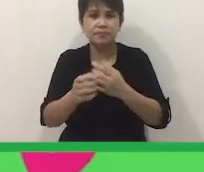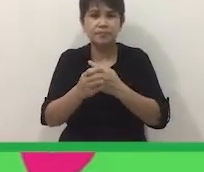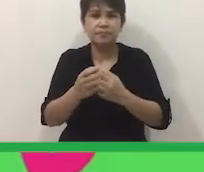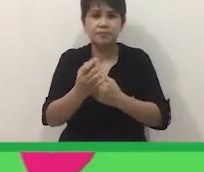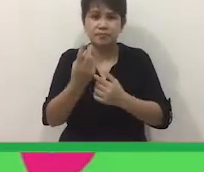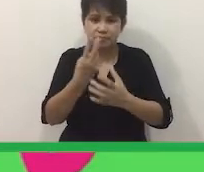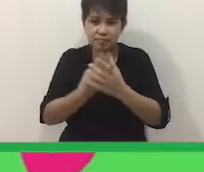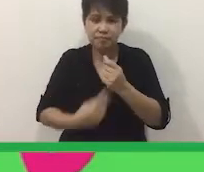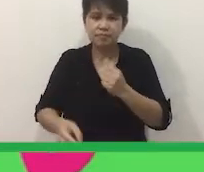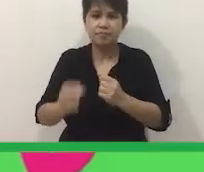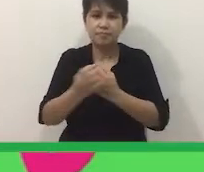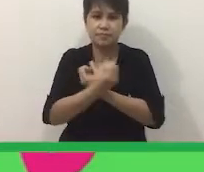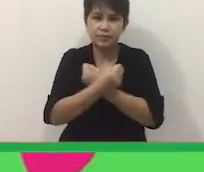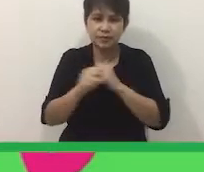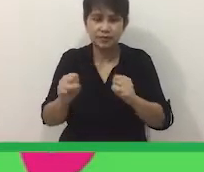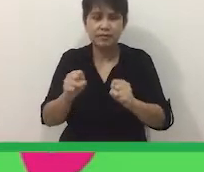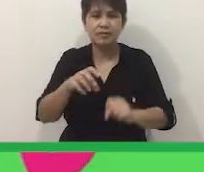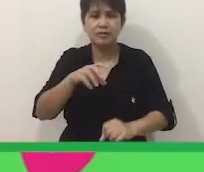Kayong Ligtas Sa Virus